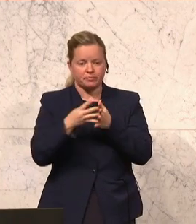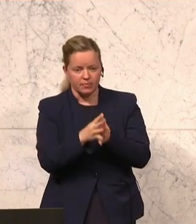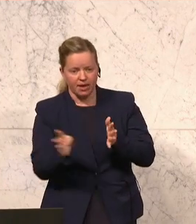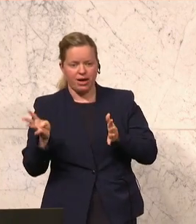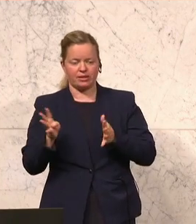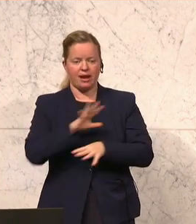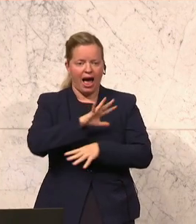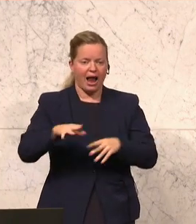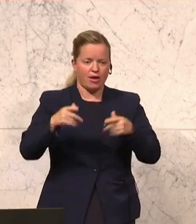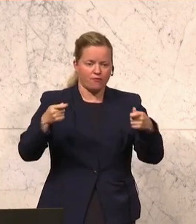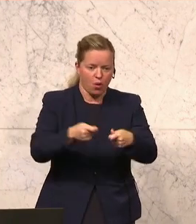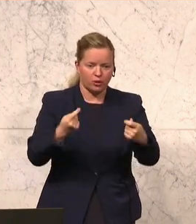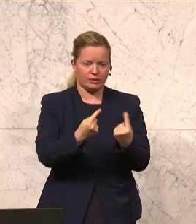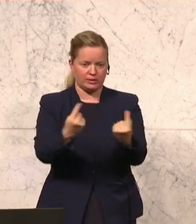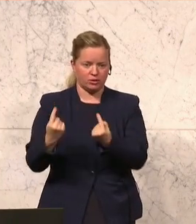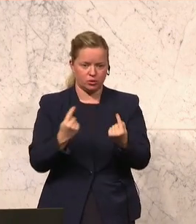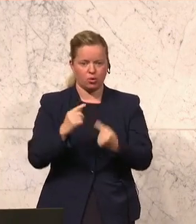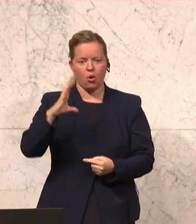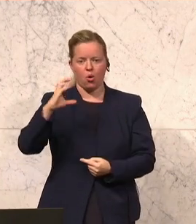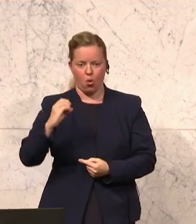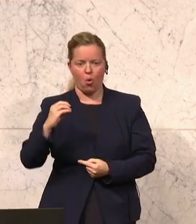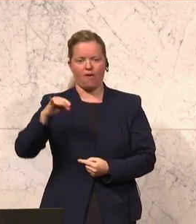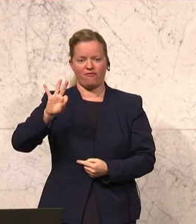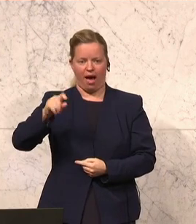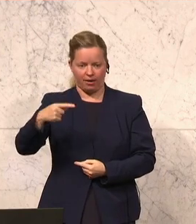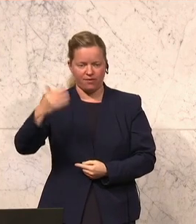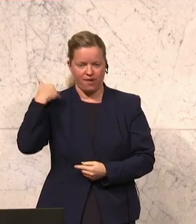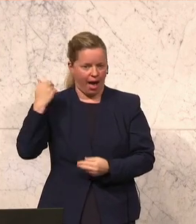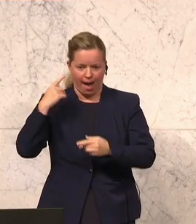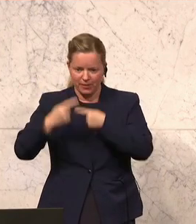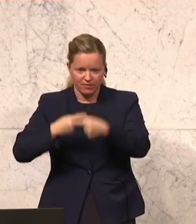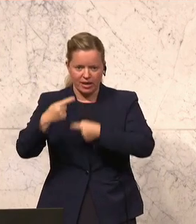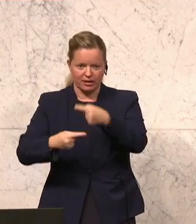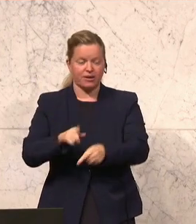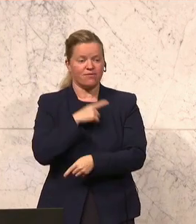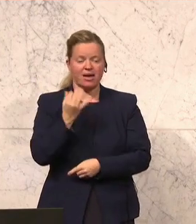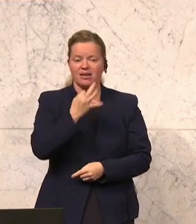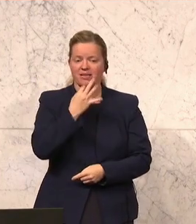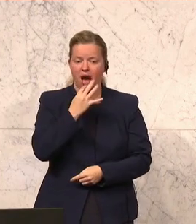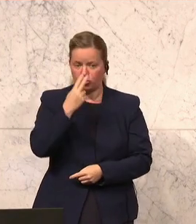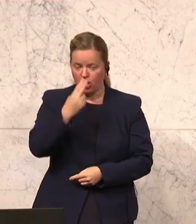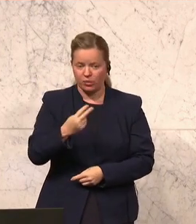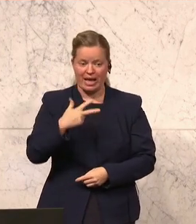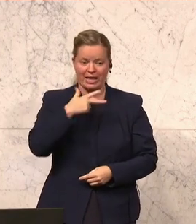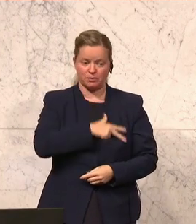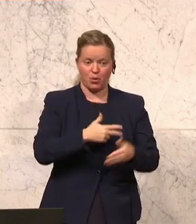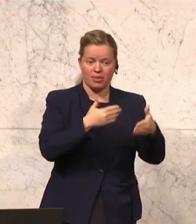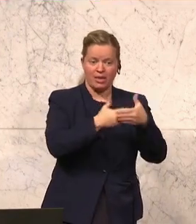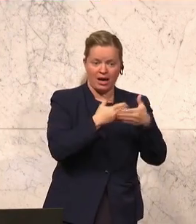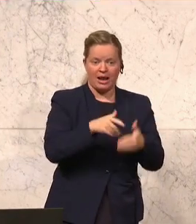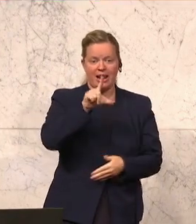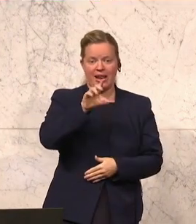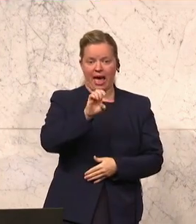Fördersituationen, die von der Kofag abgewiegelt worden sind. Wir schauen uns auch ganz genau an, was SPÖ-nahe, Stichwort Leicam,